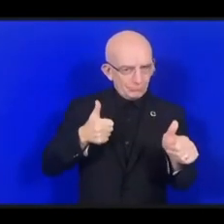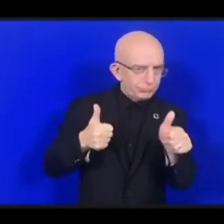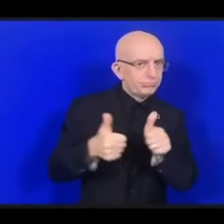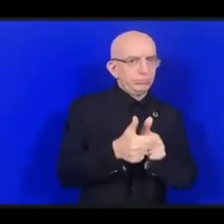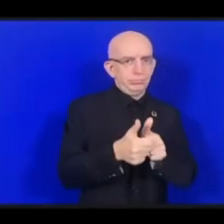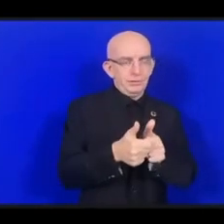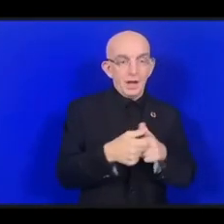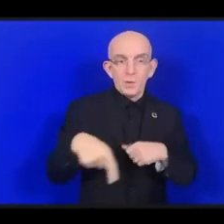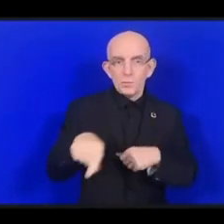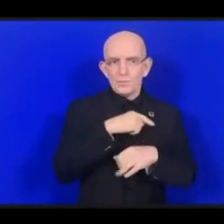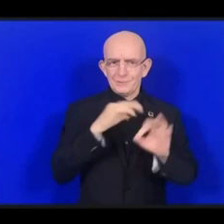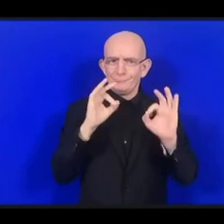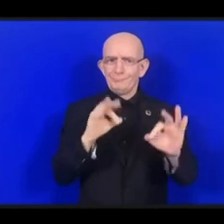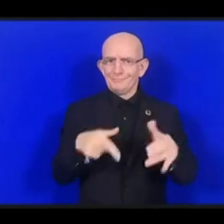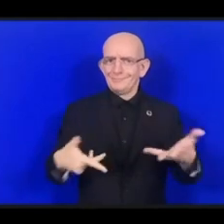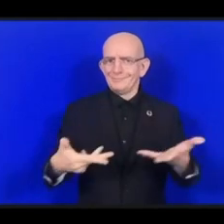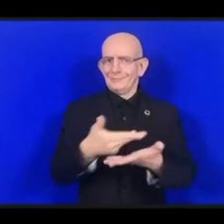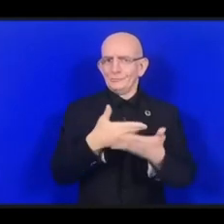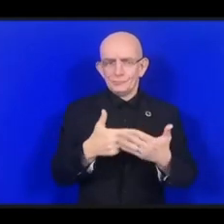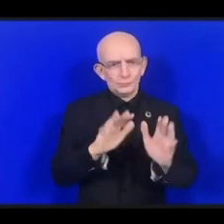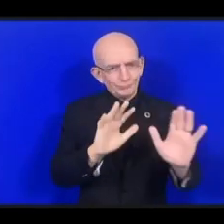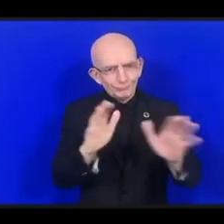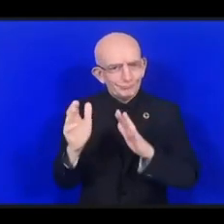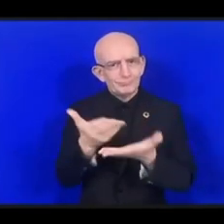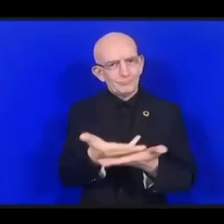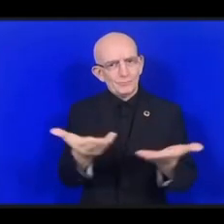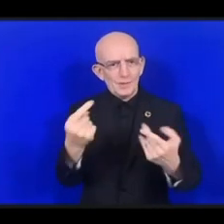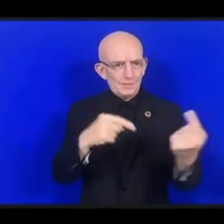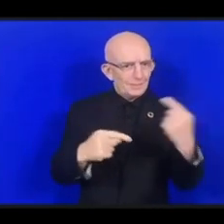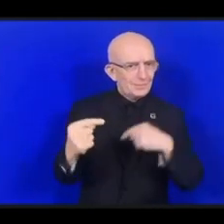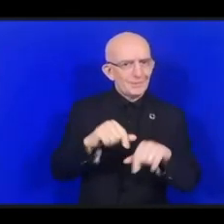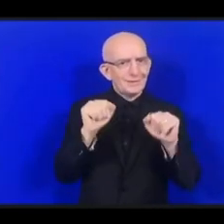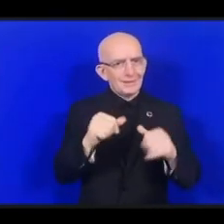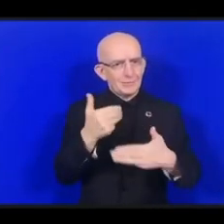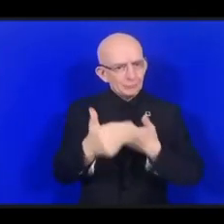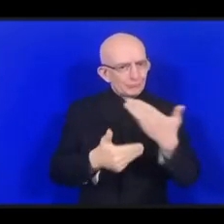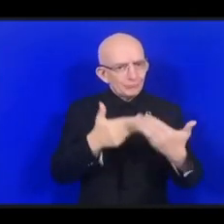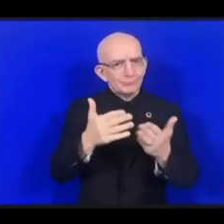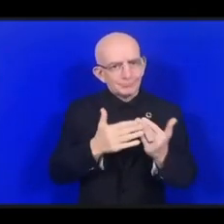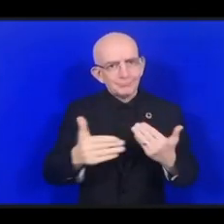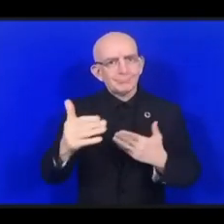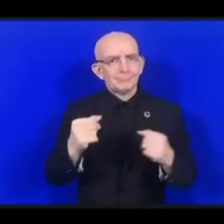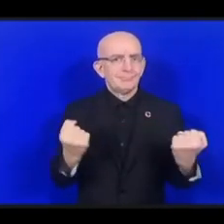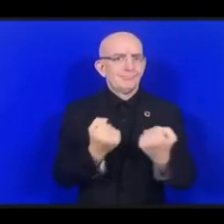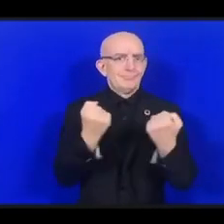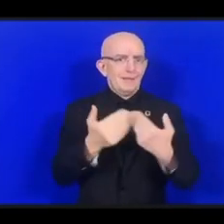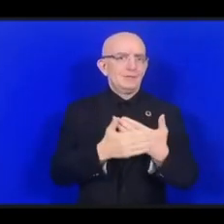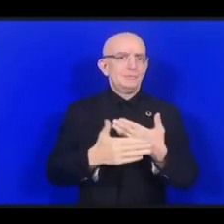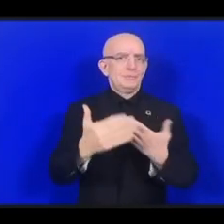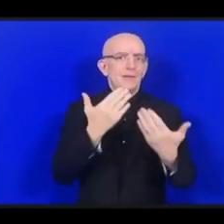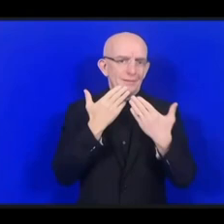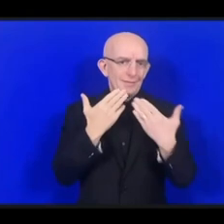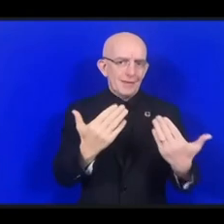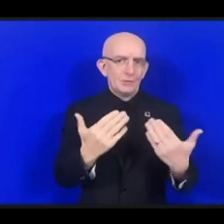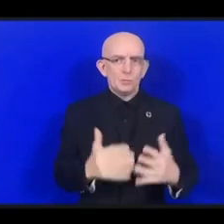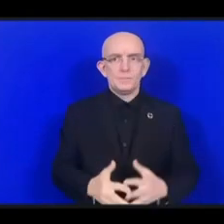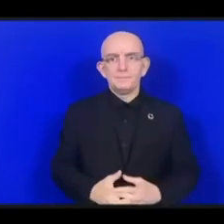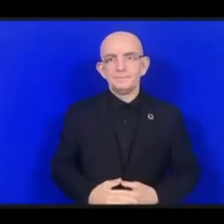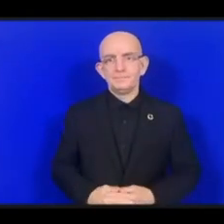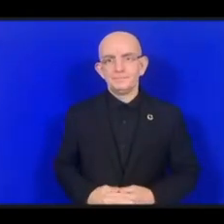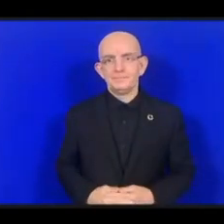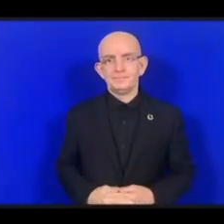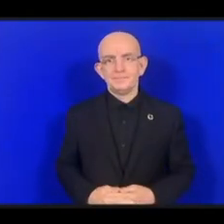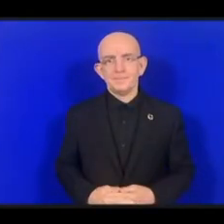действиями поддержать свои слова. Я не сомневаюсь в том, что эти действия станут результатом вашего